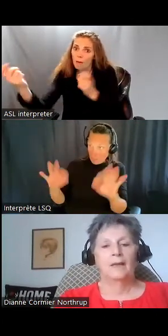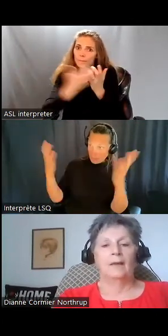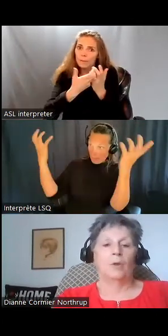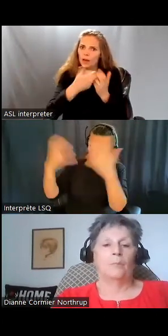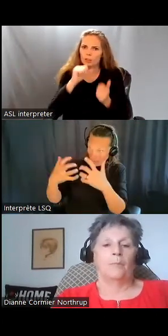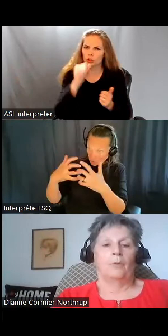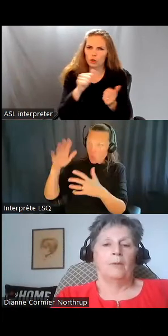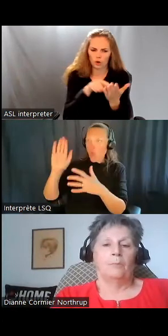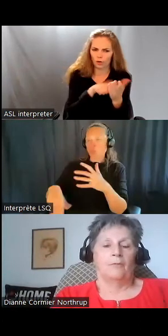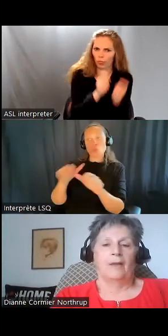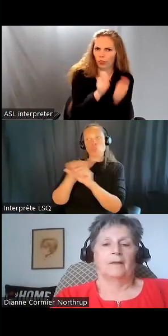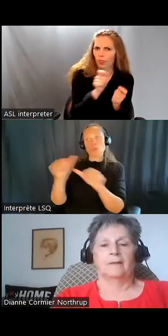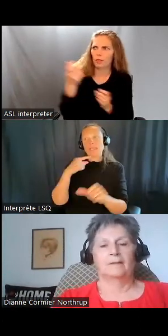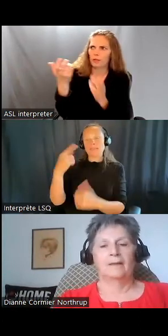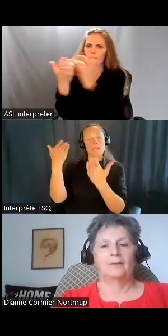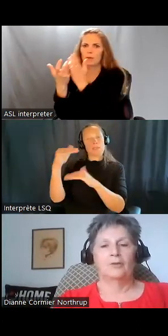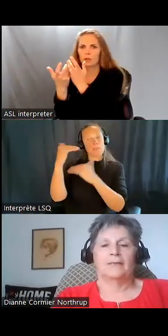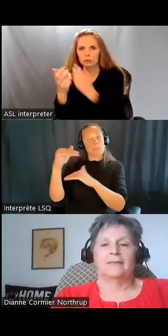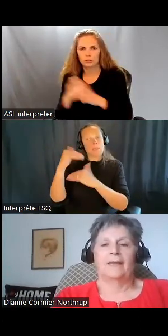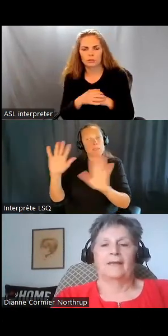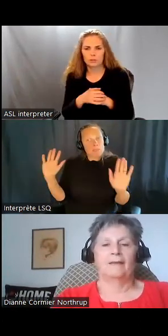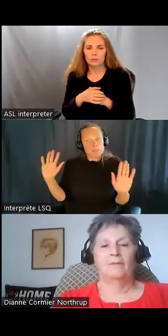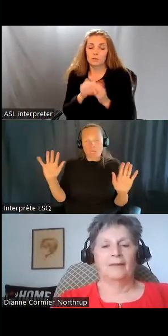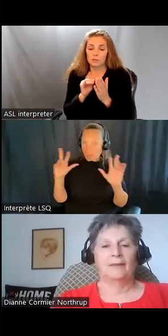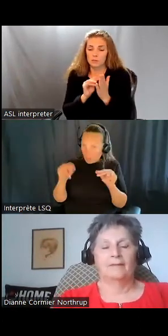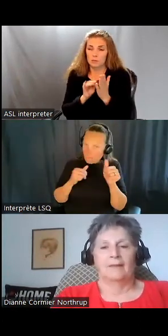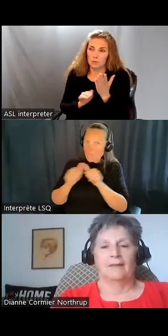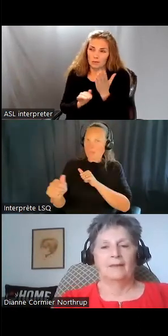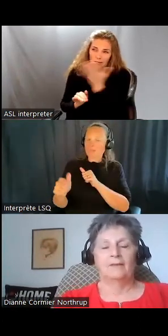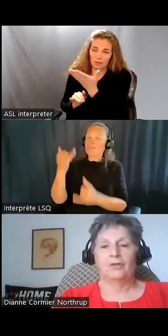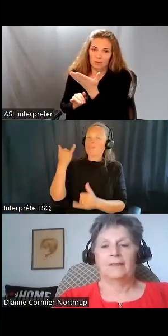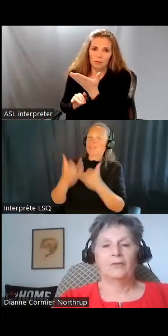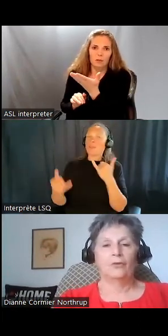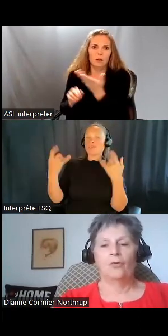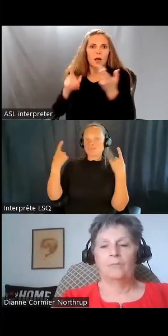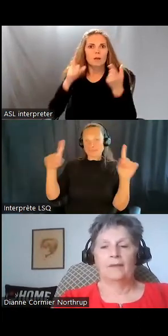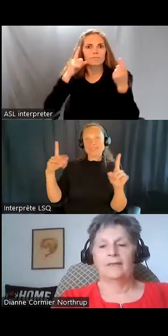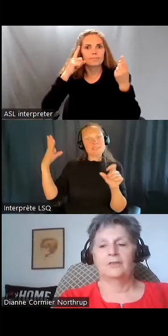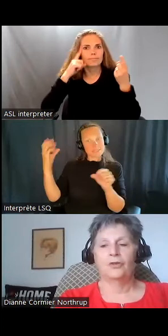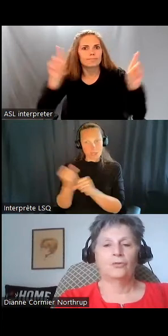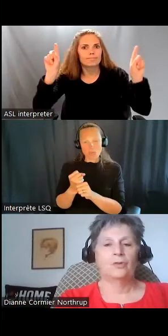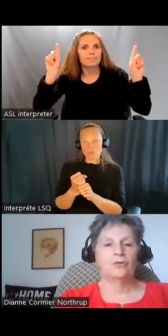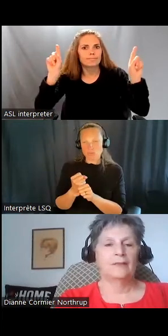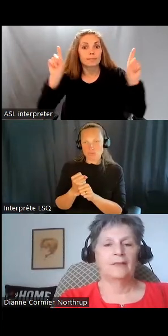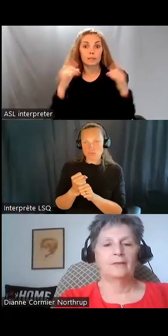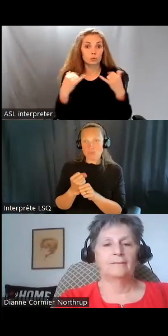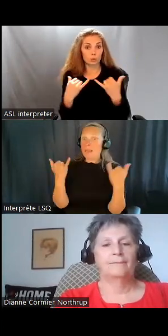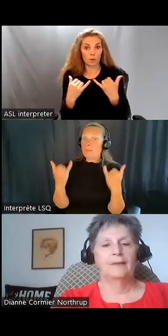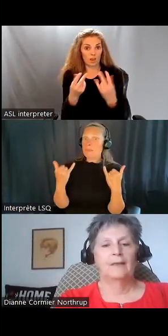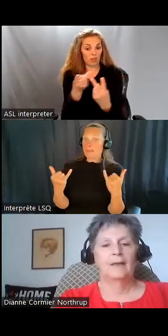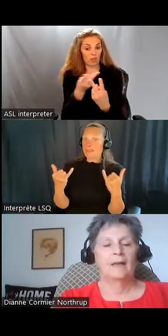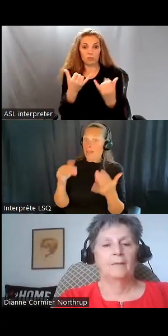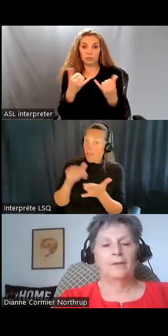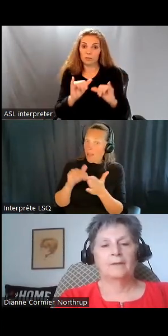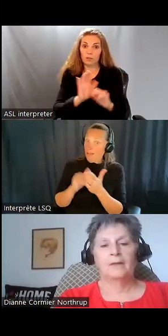défendre les limites de ce système. Et on a gagné et encore aujourd'hui ils sont encore chez eux